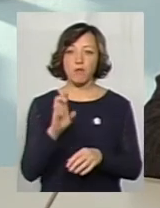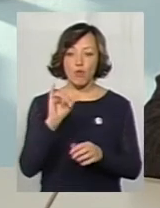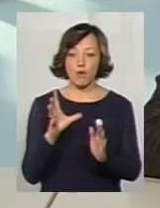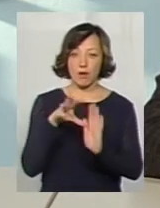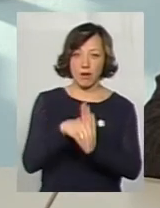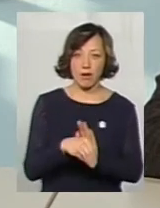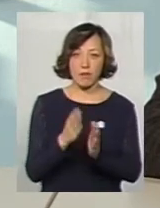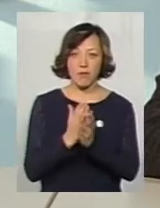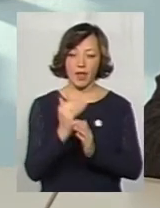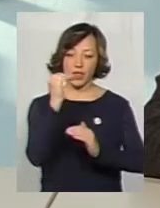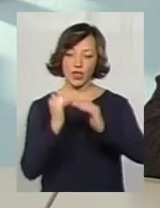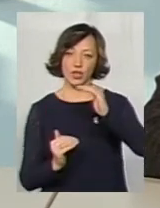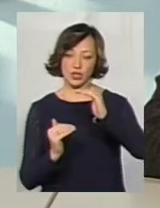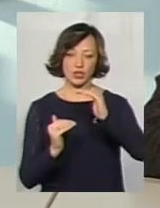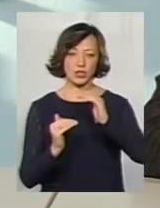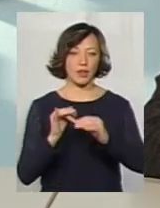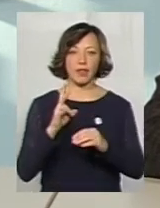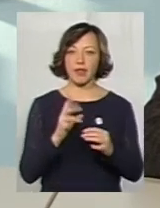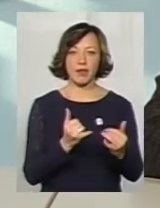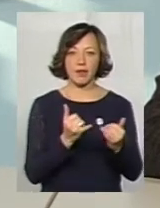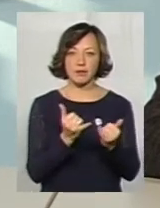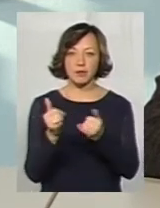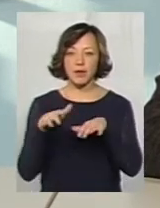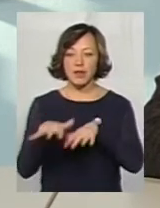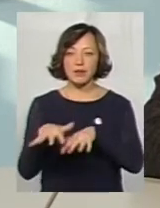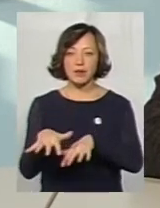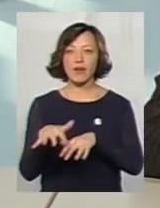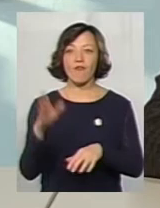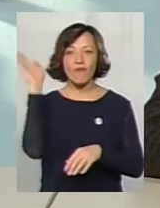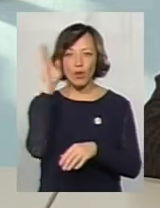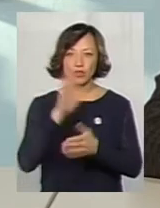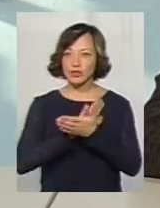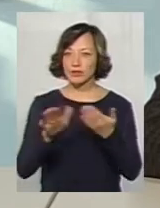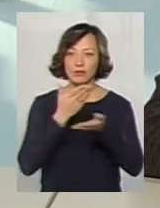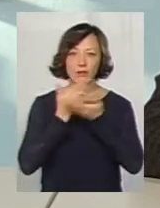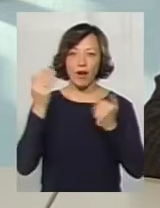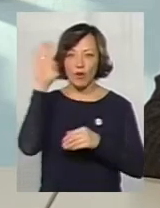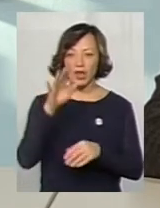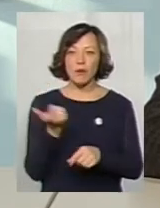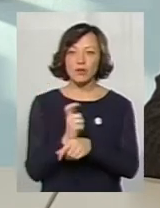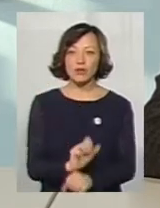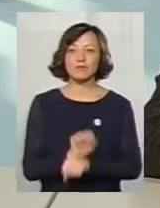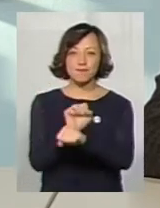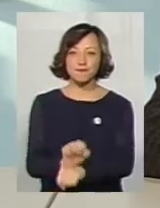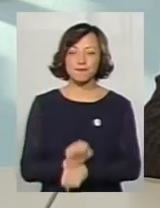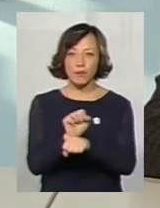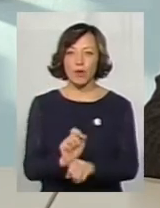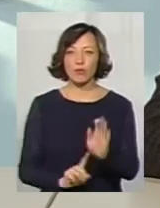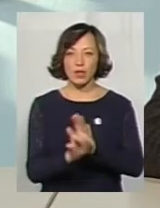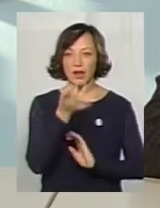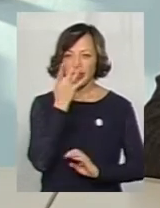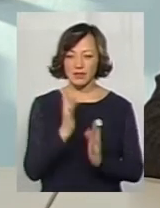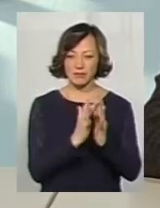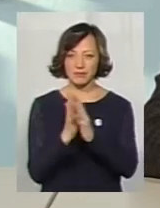маючи нижчий рівень, не забезпечується та протічність води, вода більше стоїть і починає гнити, починає